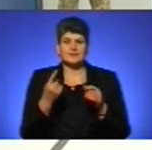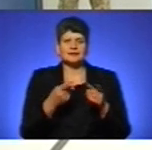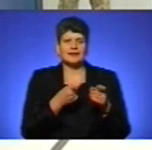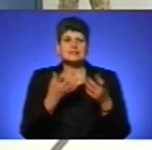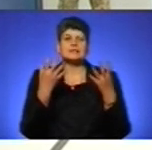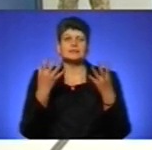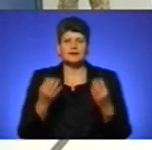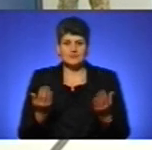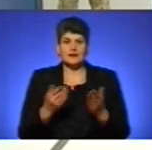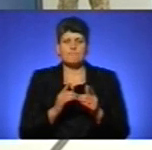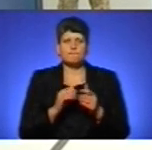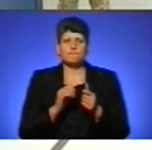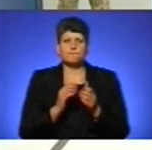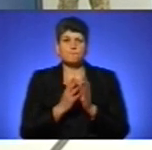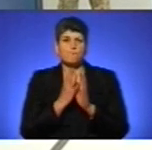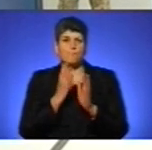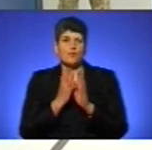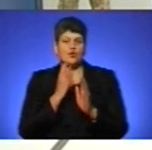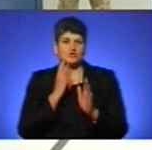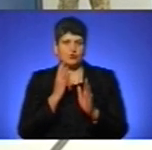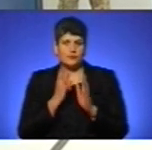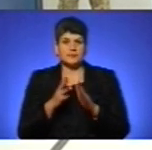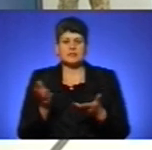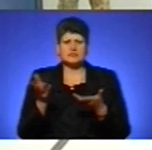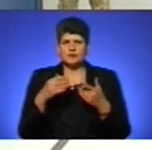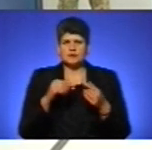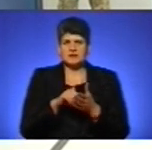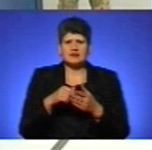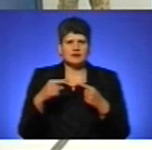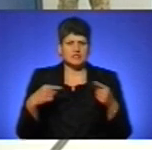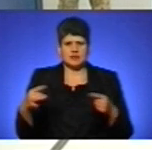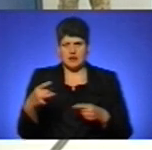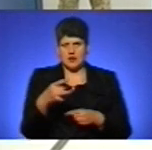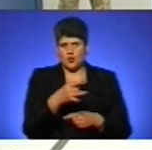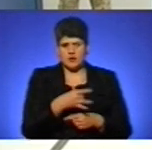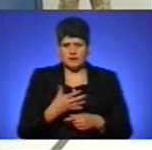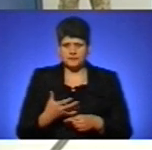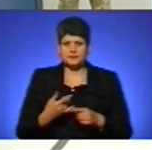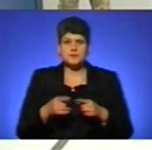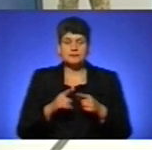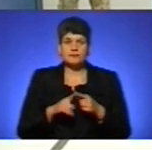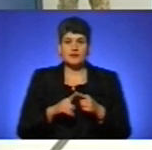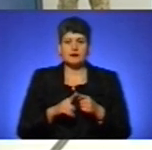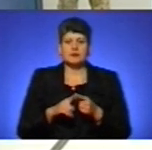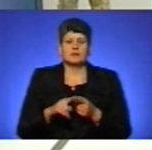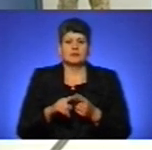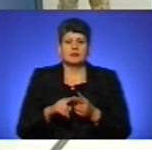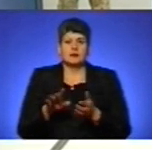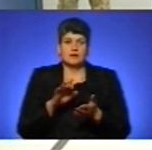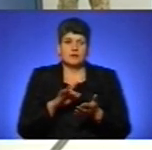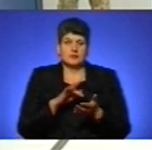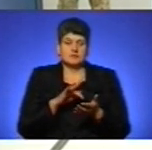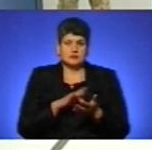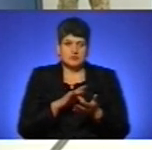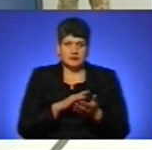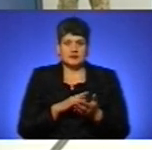ми почергово запрошуємо представників різних районів. Це, як правило, оренційне ядро цієї бригади територіальної